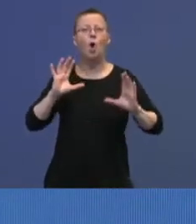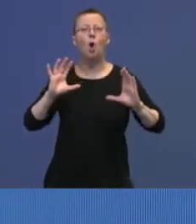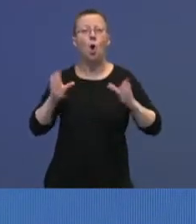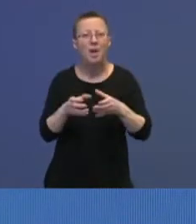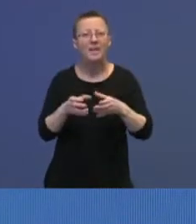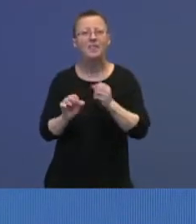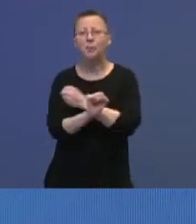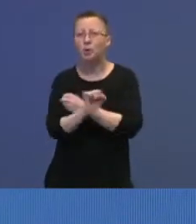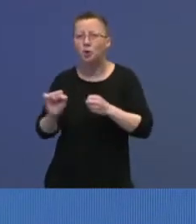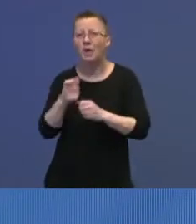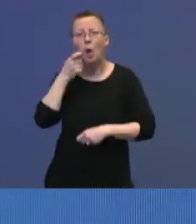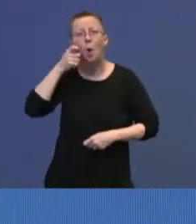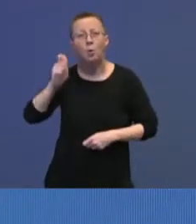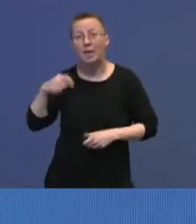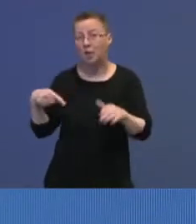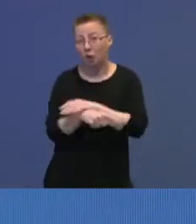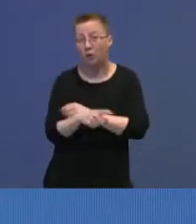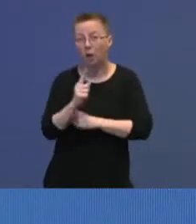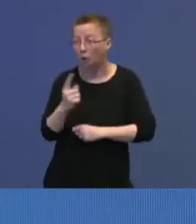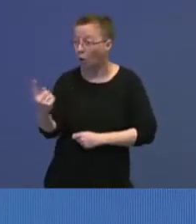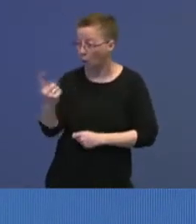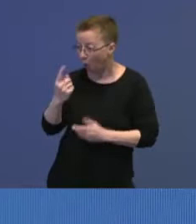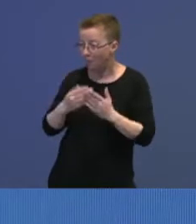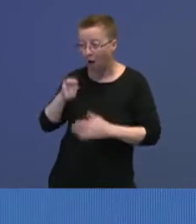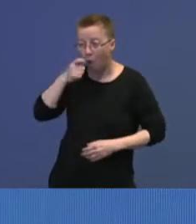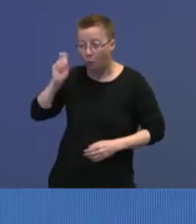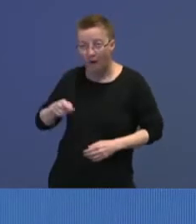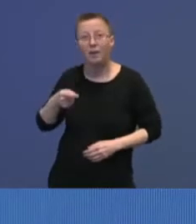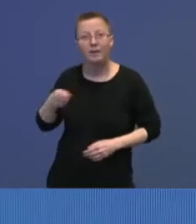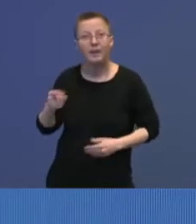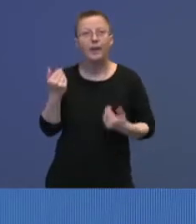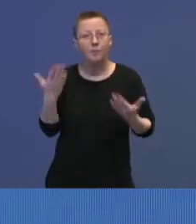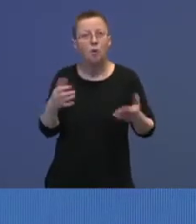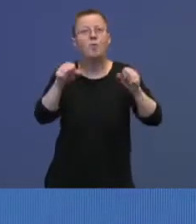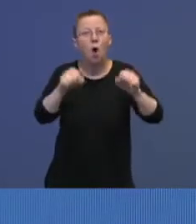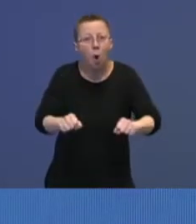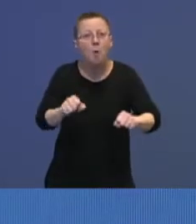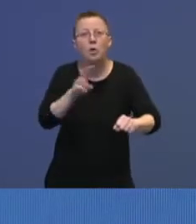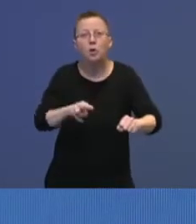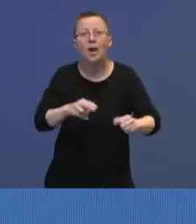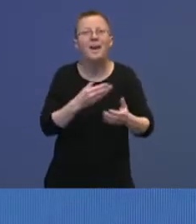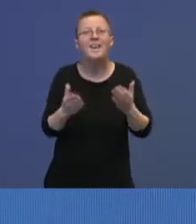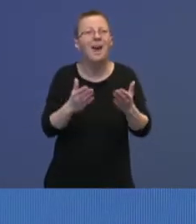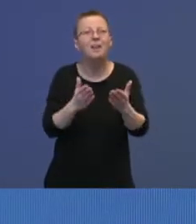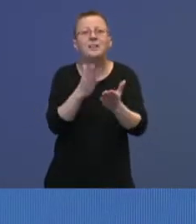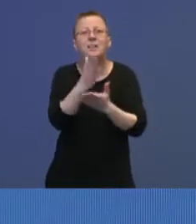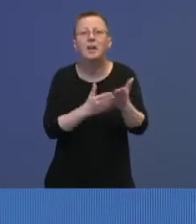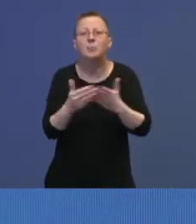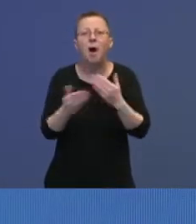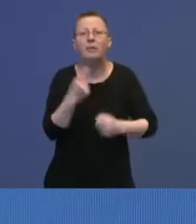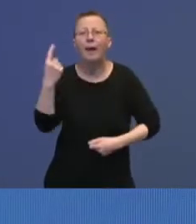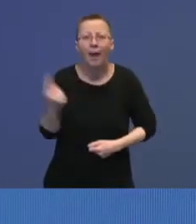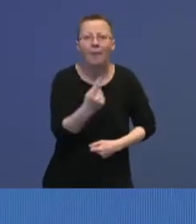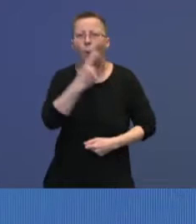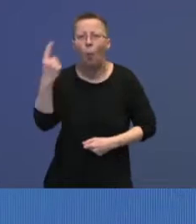ukrainske flyktninger. betyr at de som kommer fra Ukraina, de får opphold i Norge, blir ikke behandlet en for en for en, slik det er vanlig